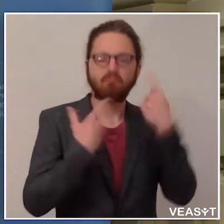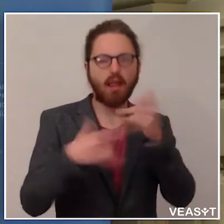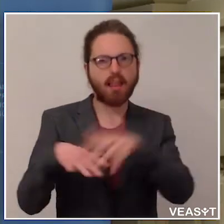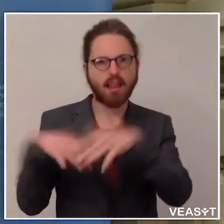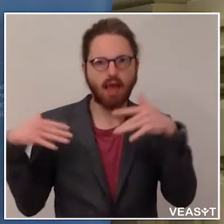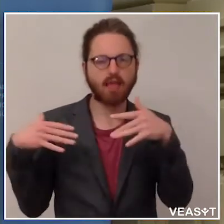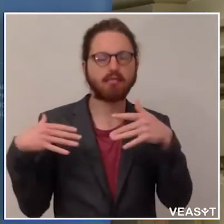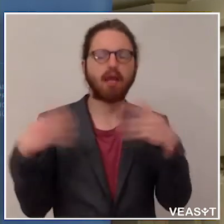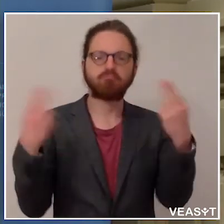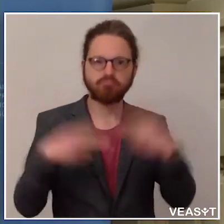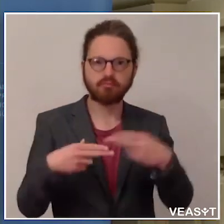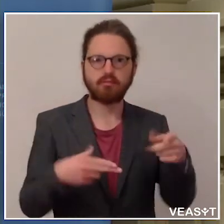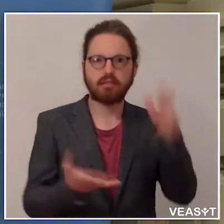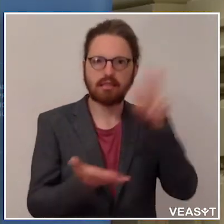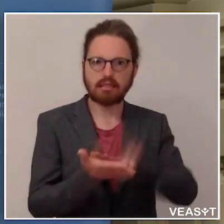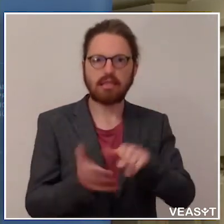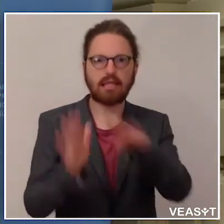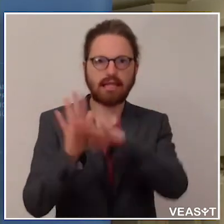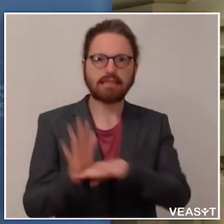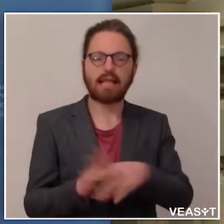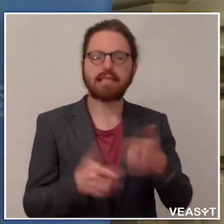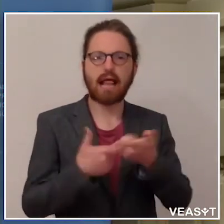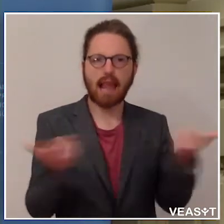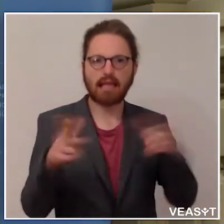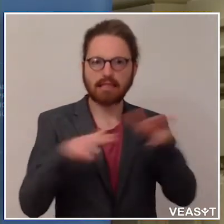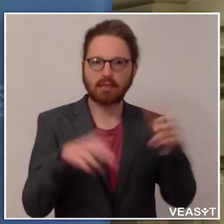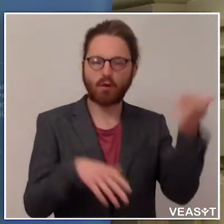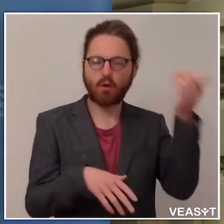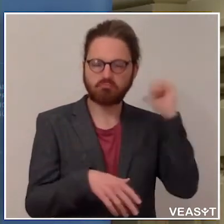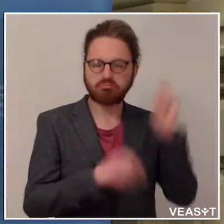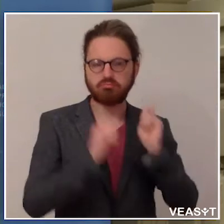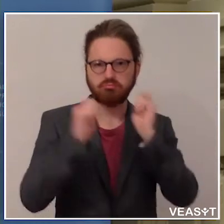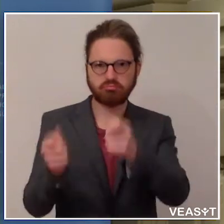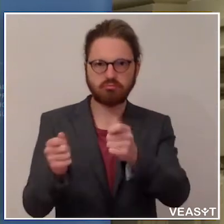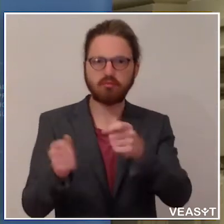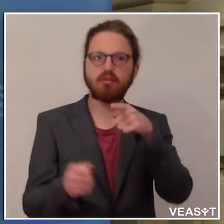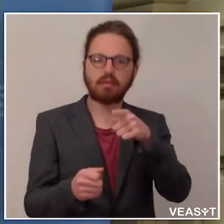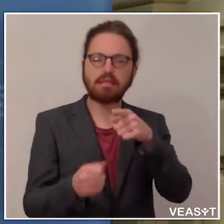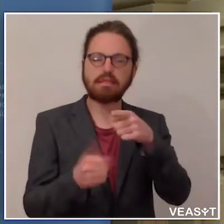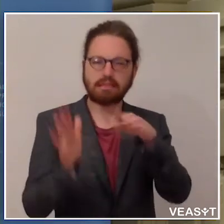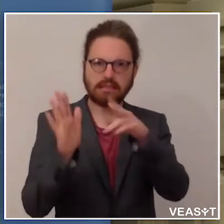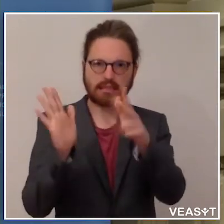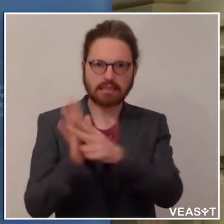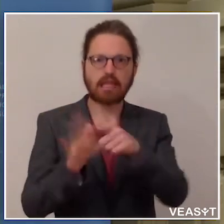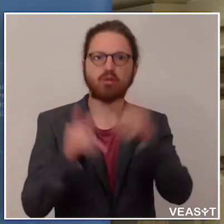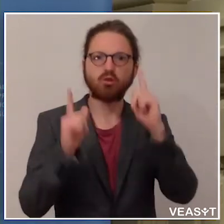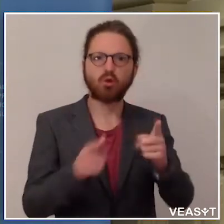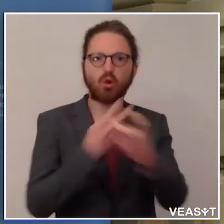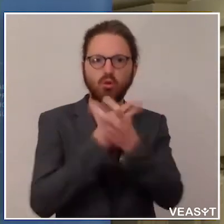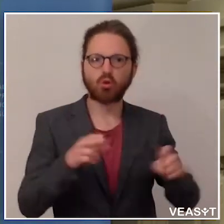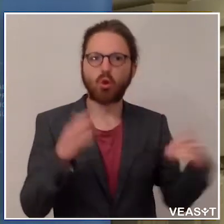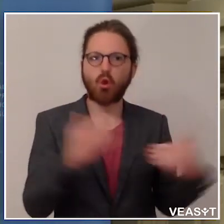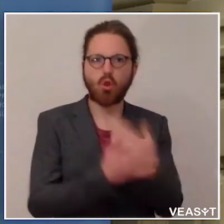Landesregierung vergangene Woche vorgelegt hatte. Dieses Gesetz soll Südtirol in den Neustart führen. Es hat auch schon viele